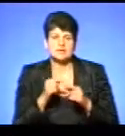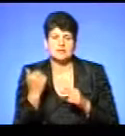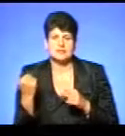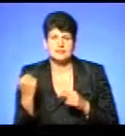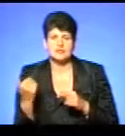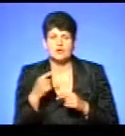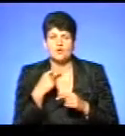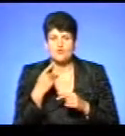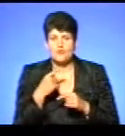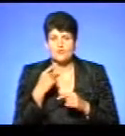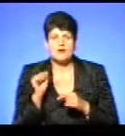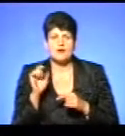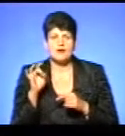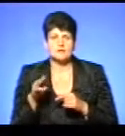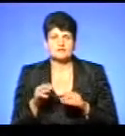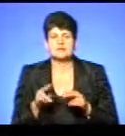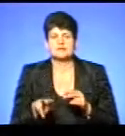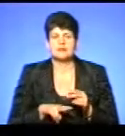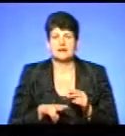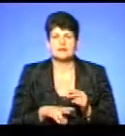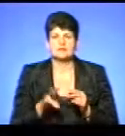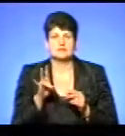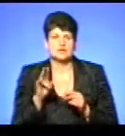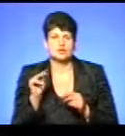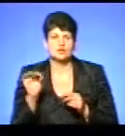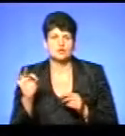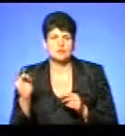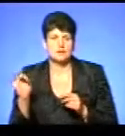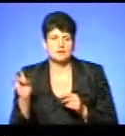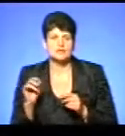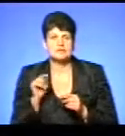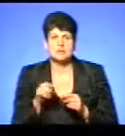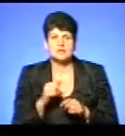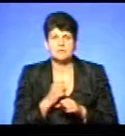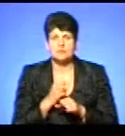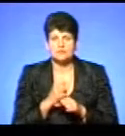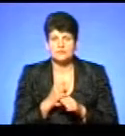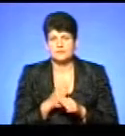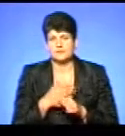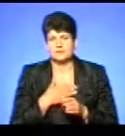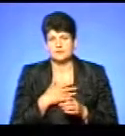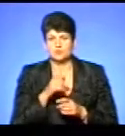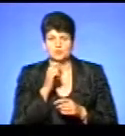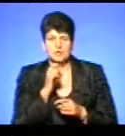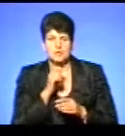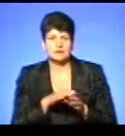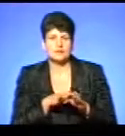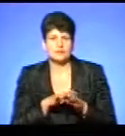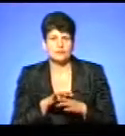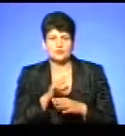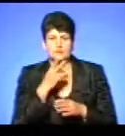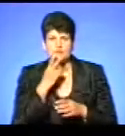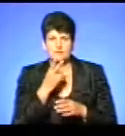-директор Тернопільської кінокомісії Наталія Чорна. Там працюватиме Соломія Струс. Повний репортаж цієї події